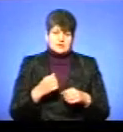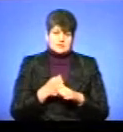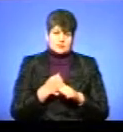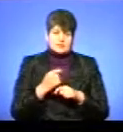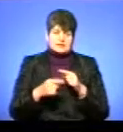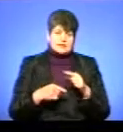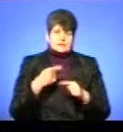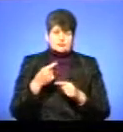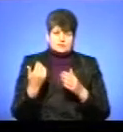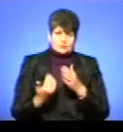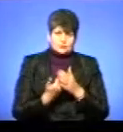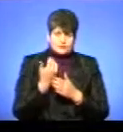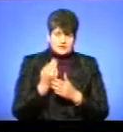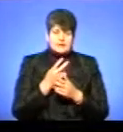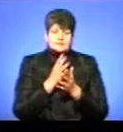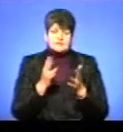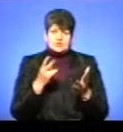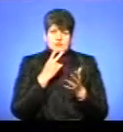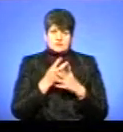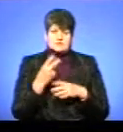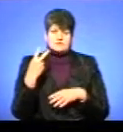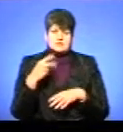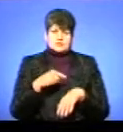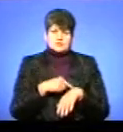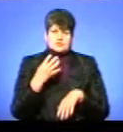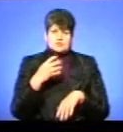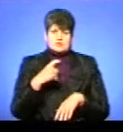наступним випуском новин, тому більше дивіться о 20.40.